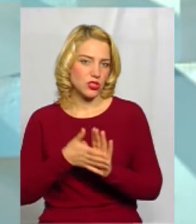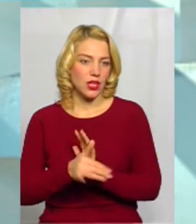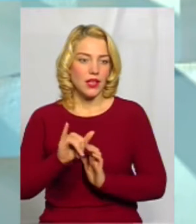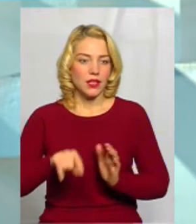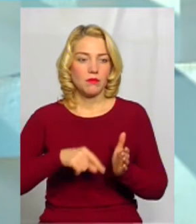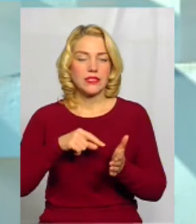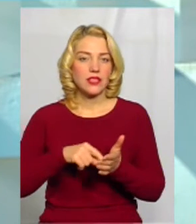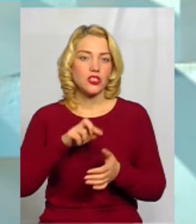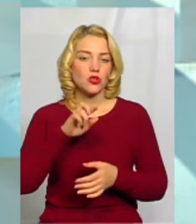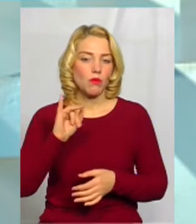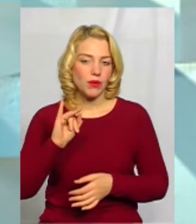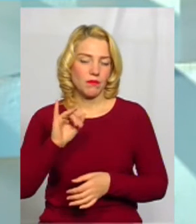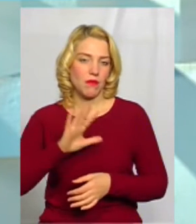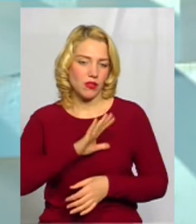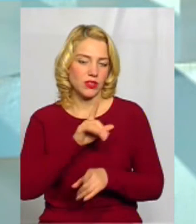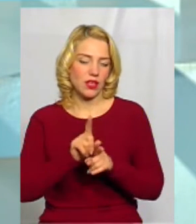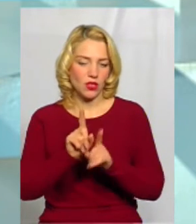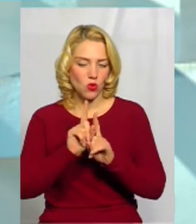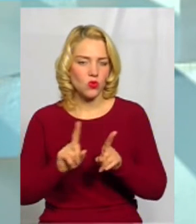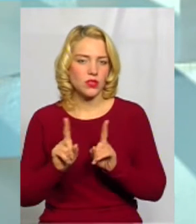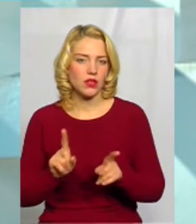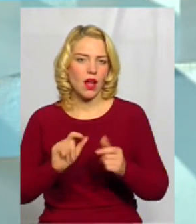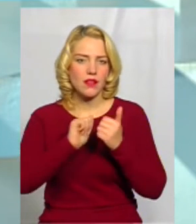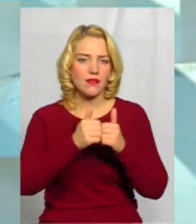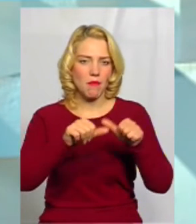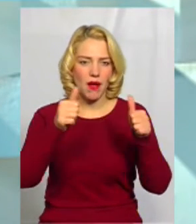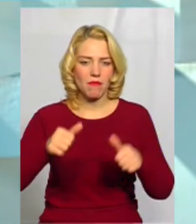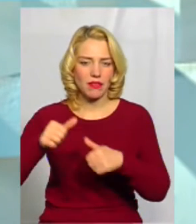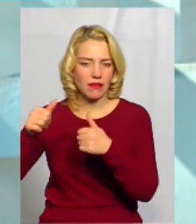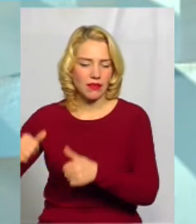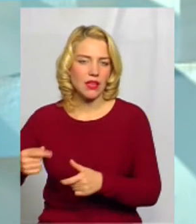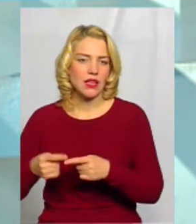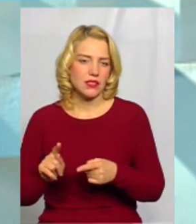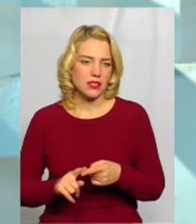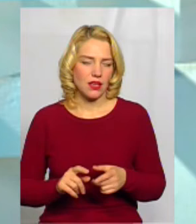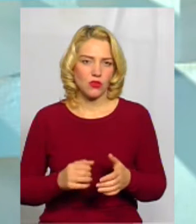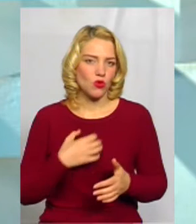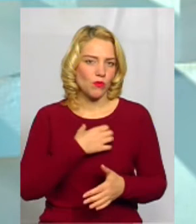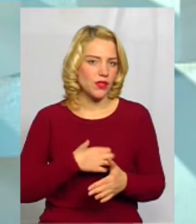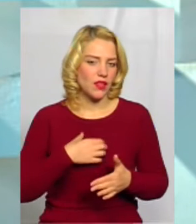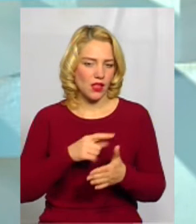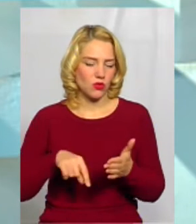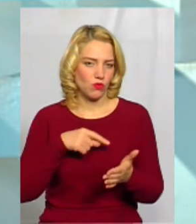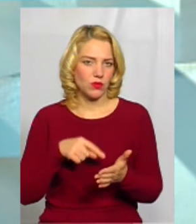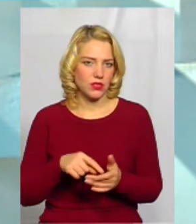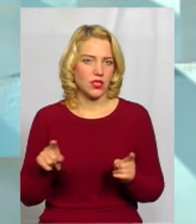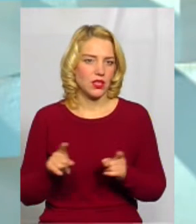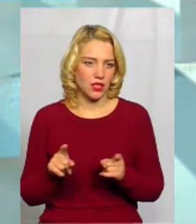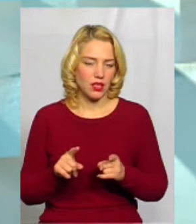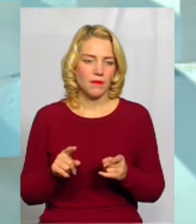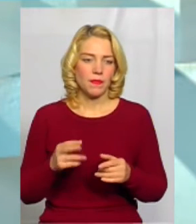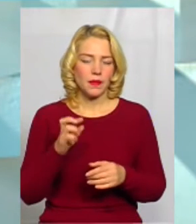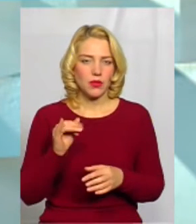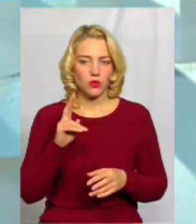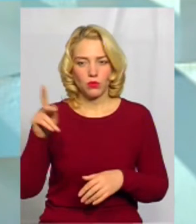мало би такі унікальні пам'ятки. Це домінанти в місті, які дійсно є показувати для тих туристів, які